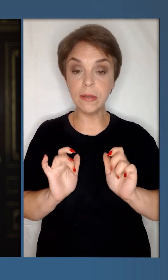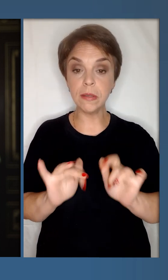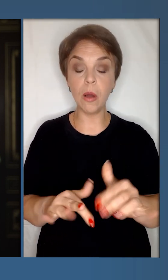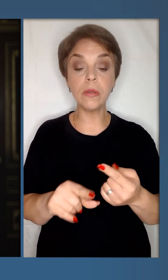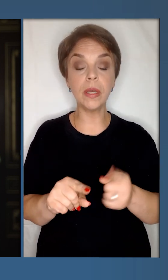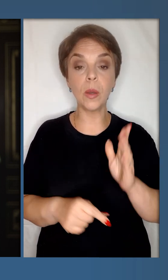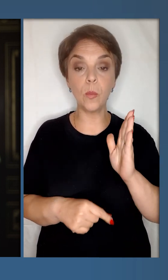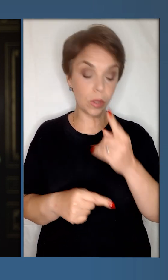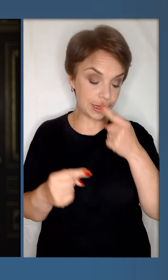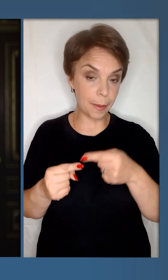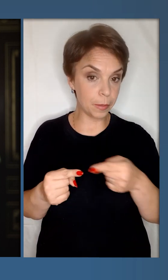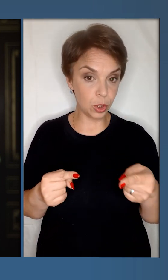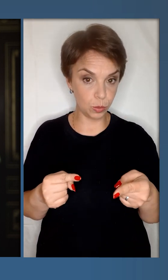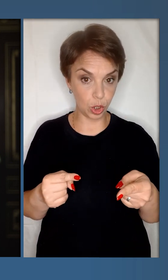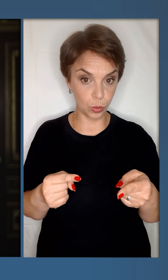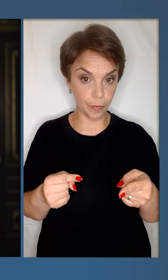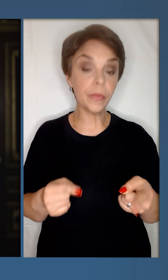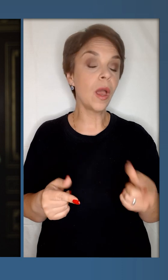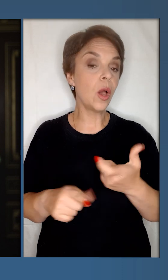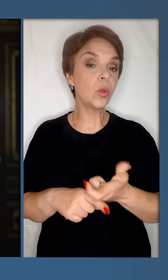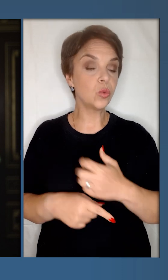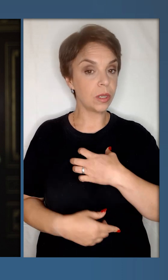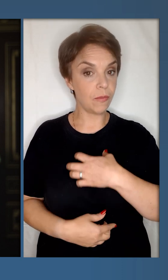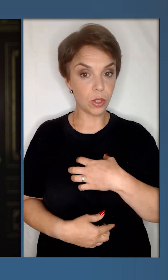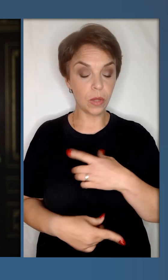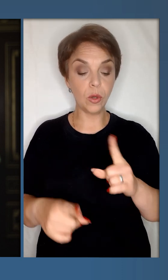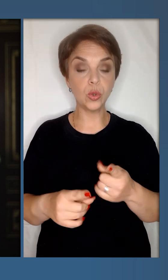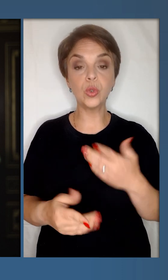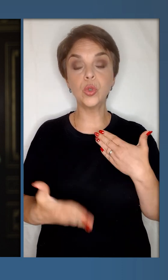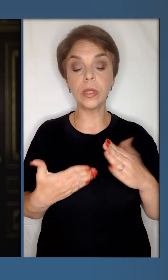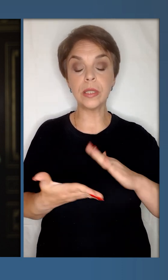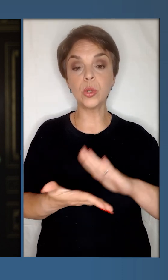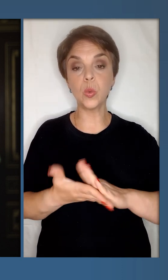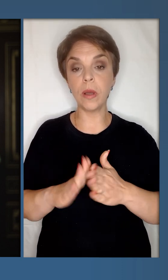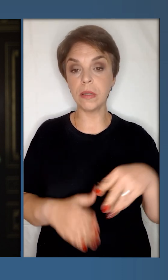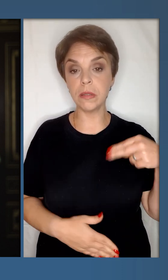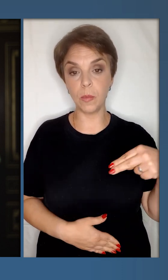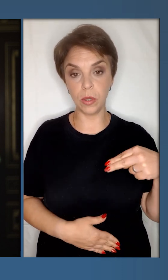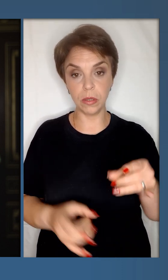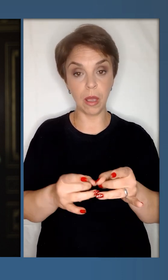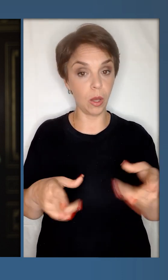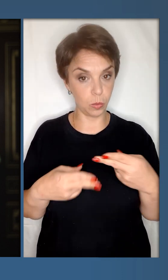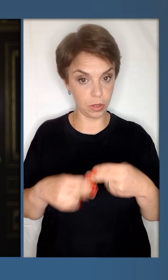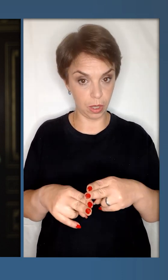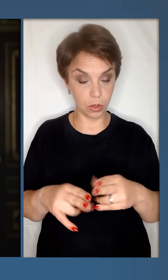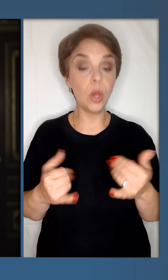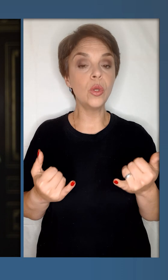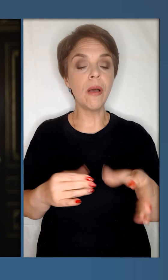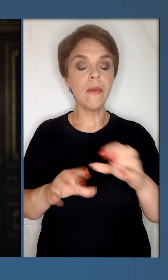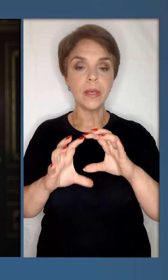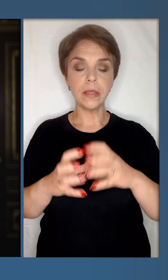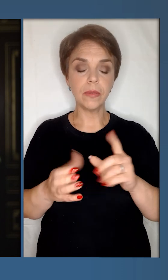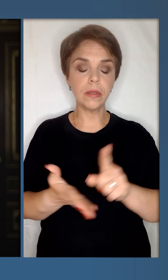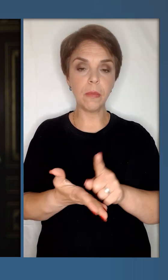заходів, які відбудуться найближчим часом. Дуже важливо щодо ситуації на Запорізькій атомній станції. Зараз